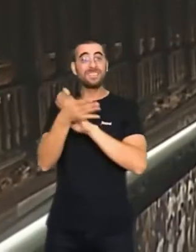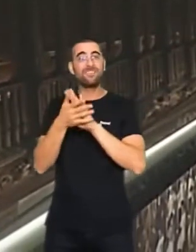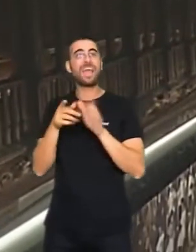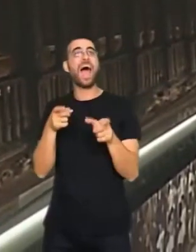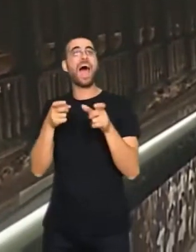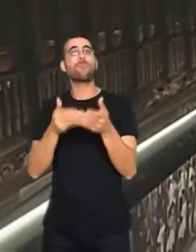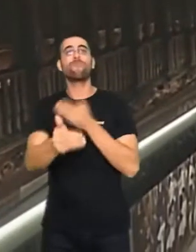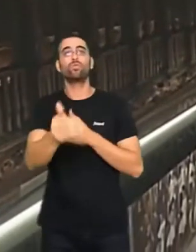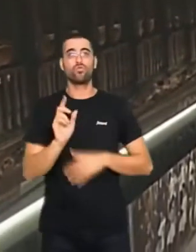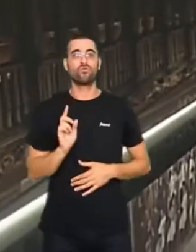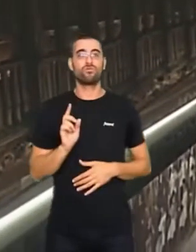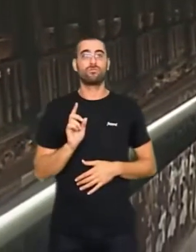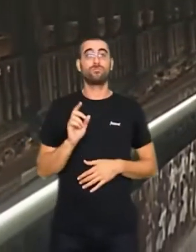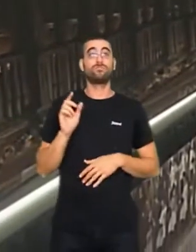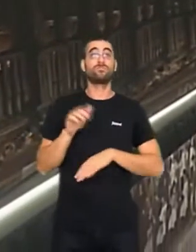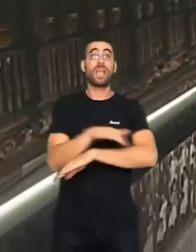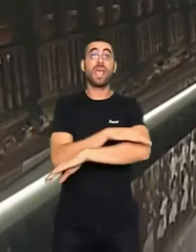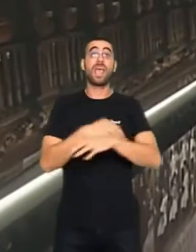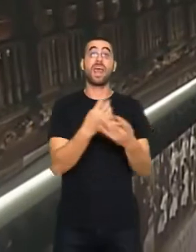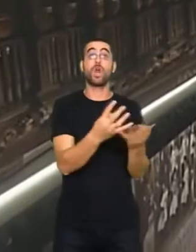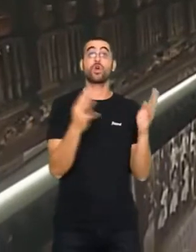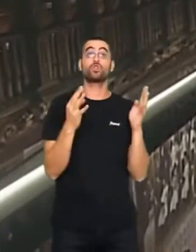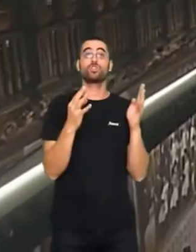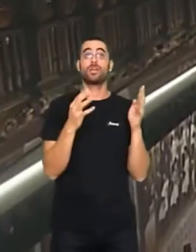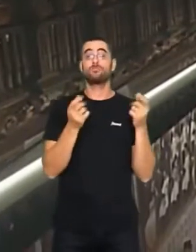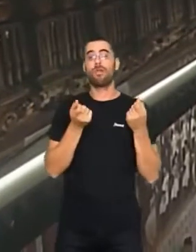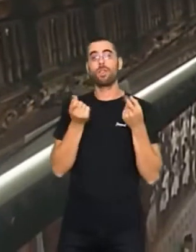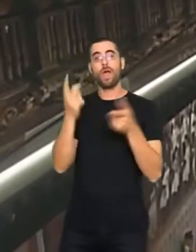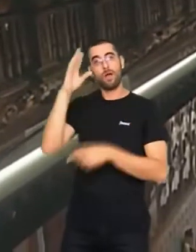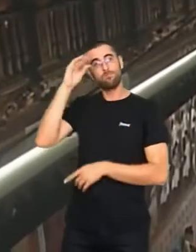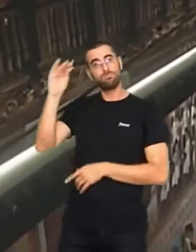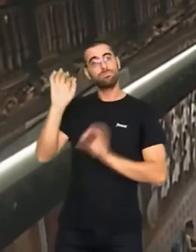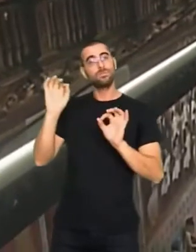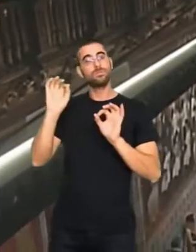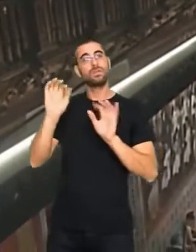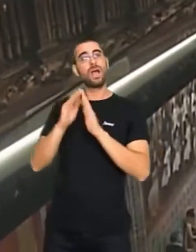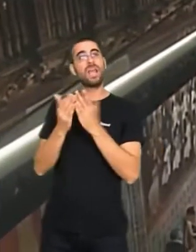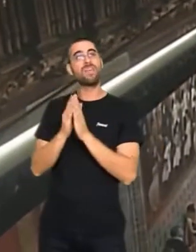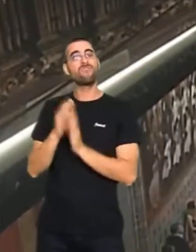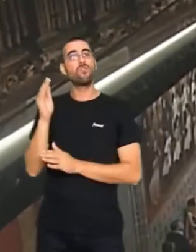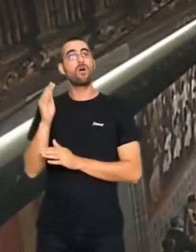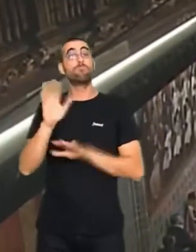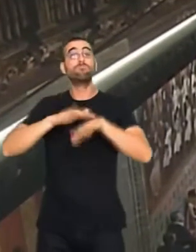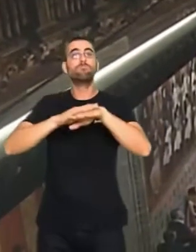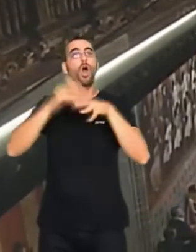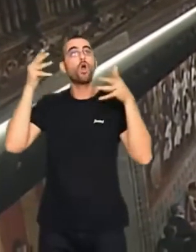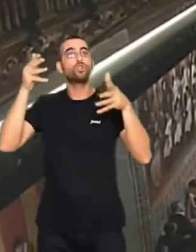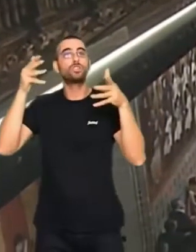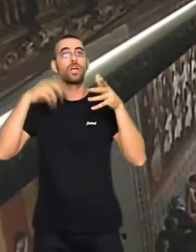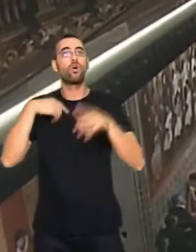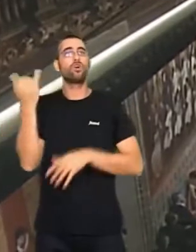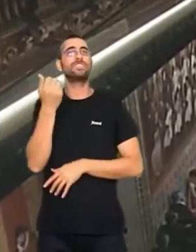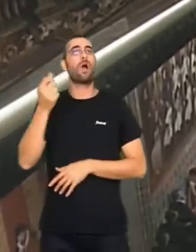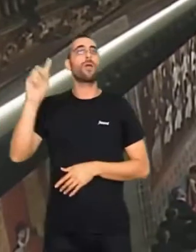I no oblidem el consell que dona el llibre de saviesa de Jaume I. Si ton coratge